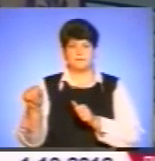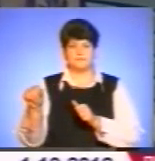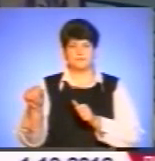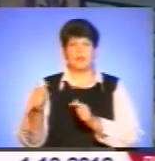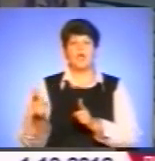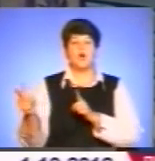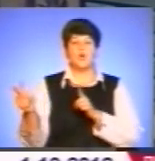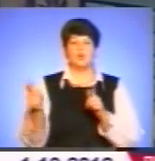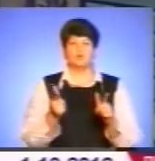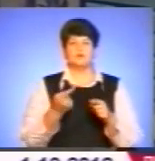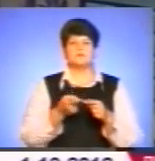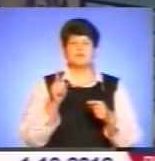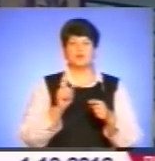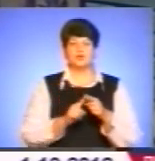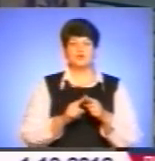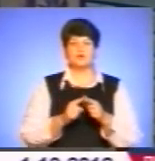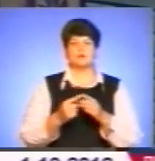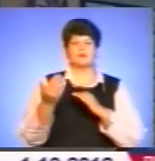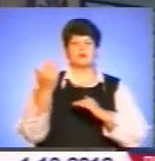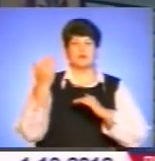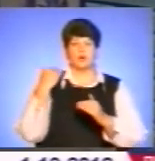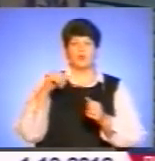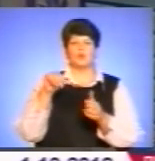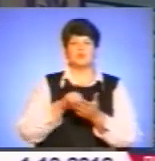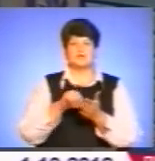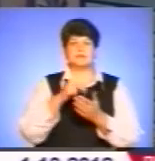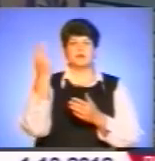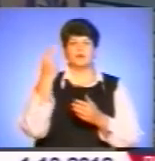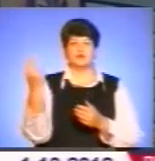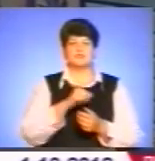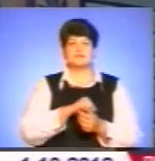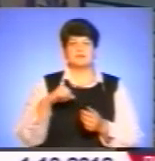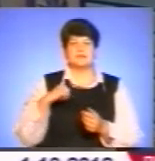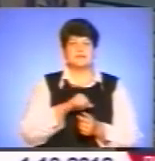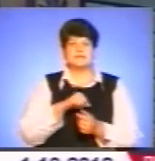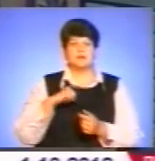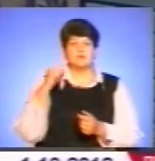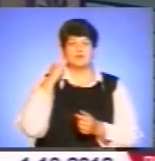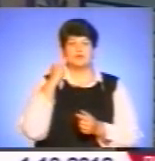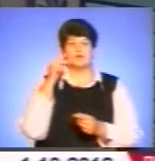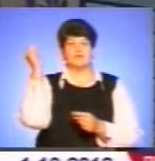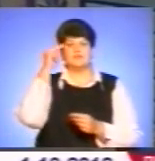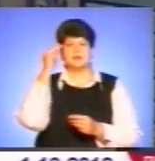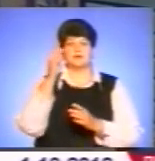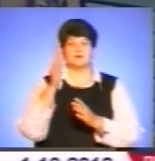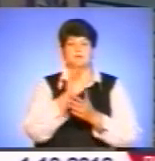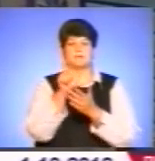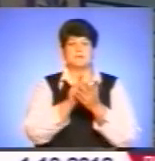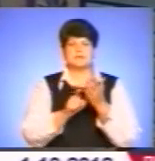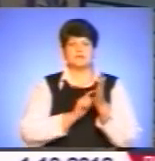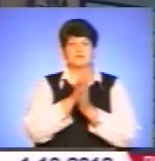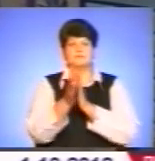Готуємося ми до цього заздалегідь. Учасники художньої самодіальності, самі не чуючі, вивчають пісні в жестовому